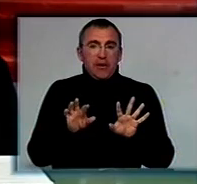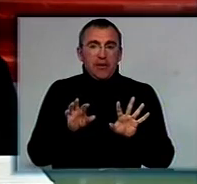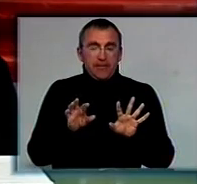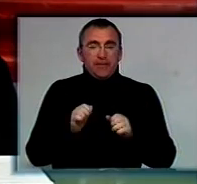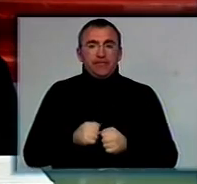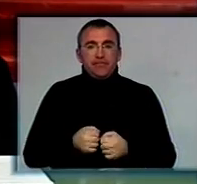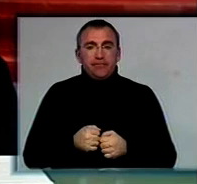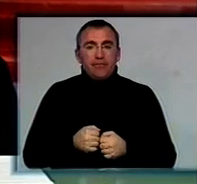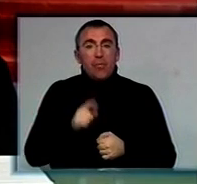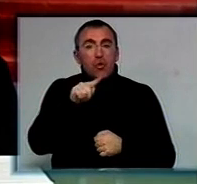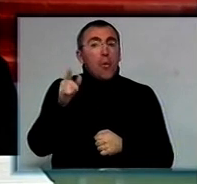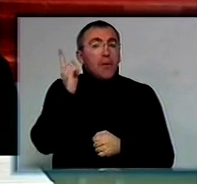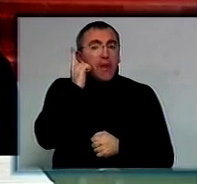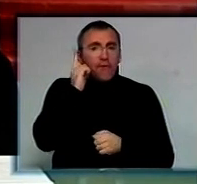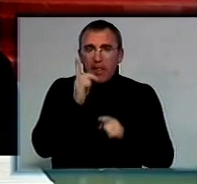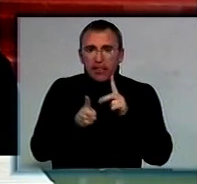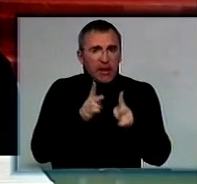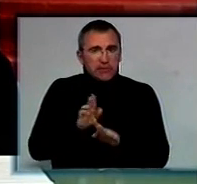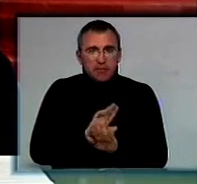словах розповівав. Номер телефону не змінився?